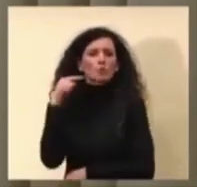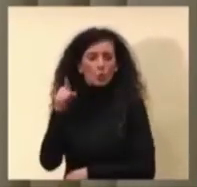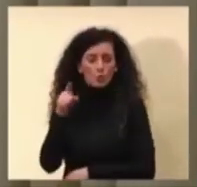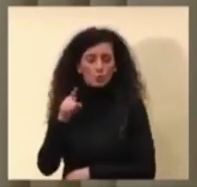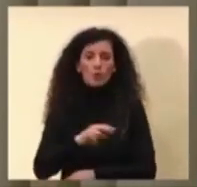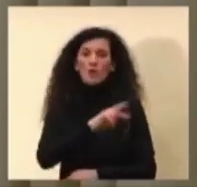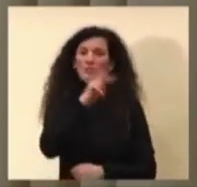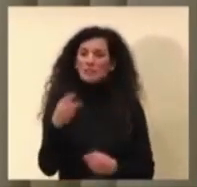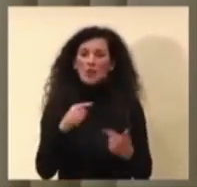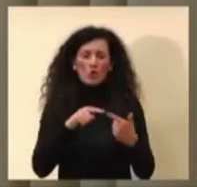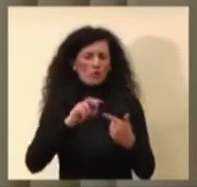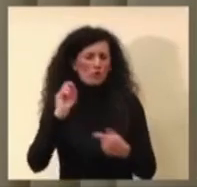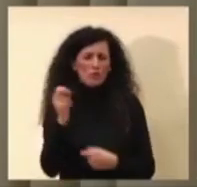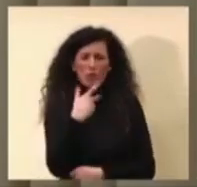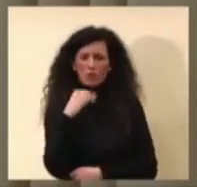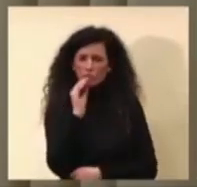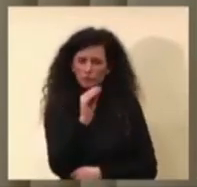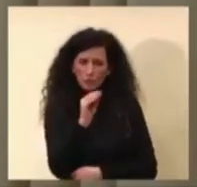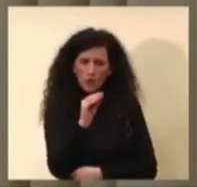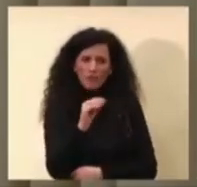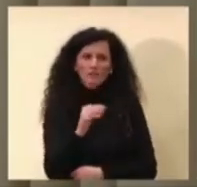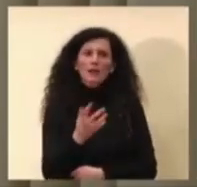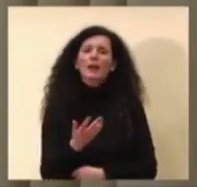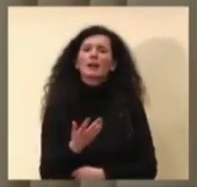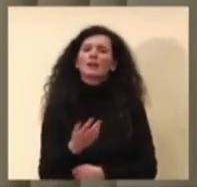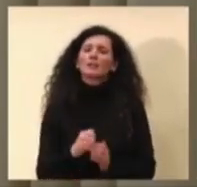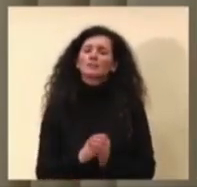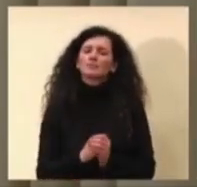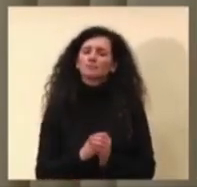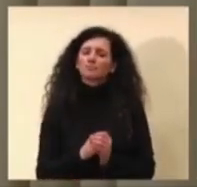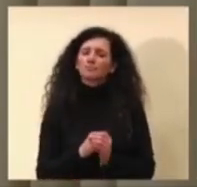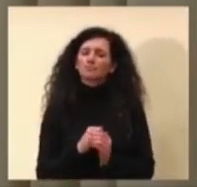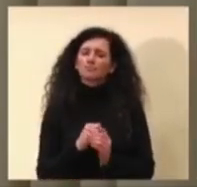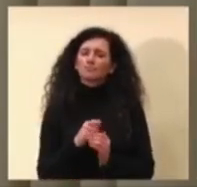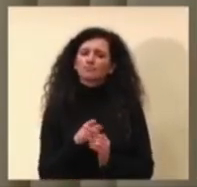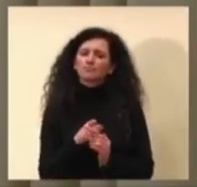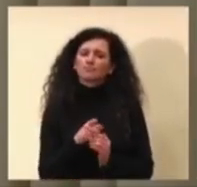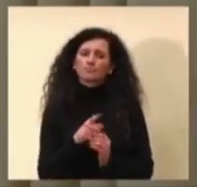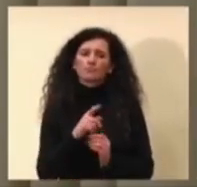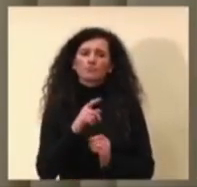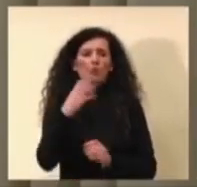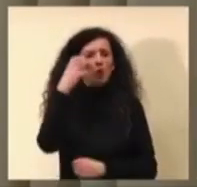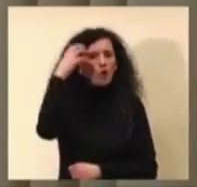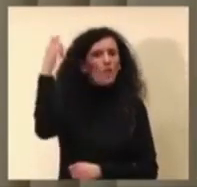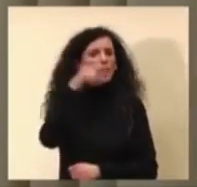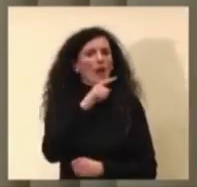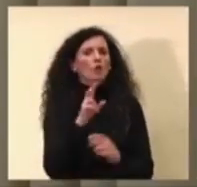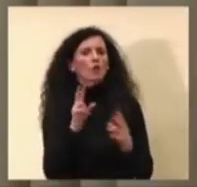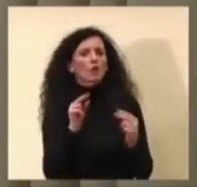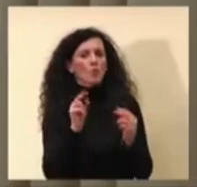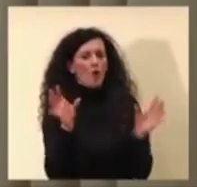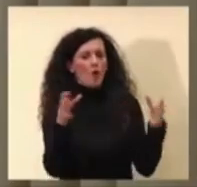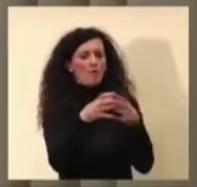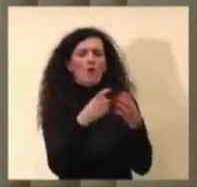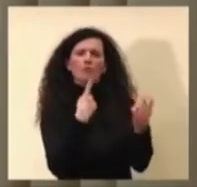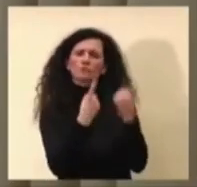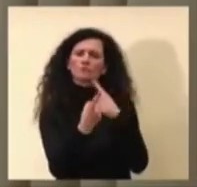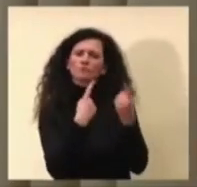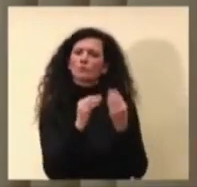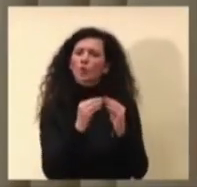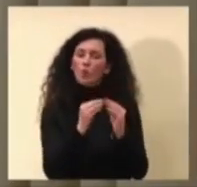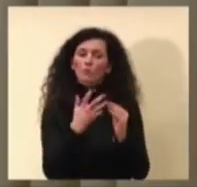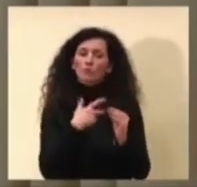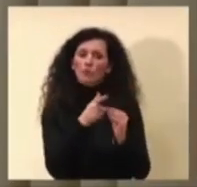sapere se è possibile, se ci sono state come sono andate le prime interlocuzioni con il nuovo governo che come sappiamo è una maggioranza molto più ampia e